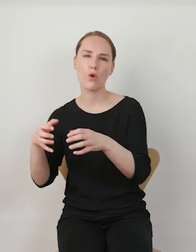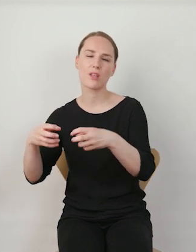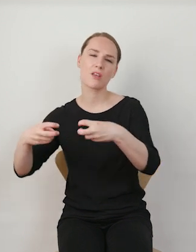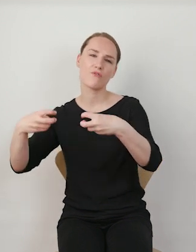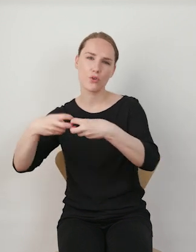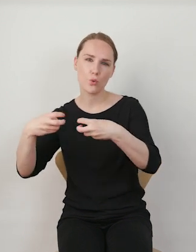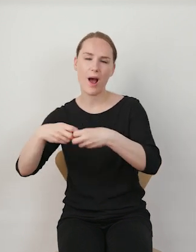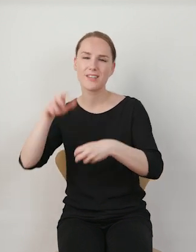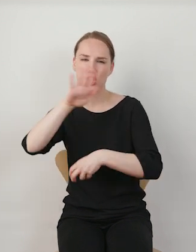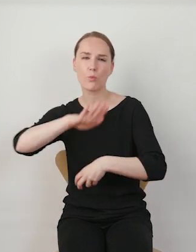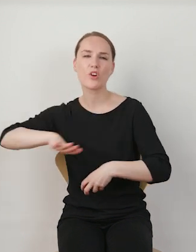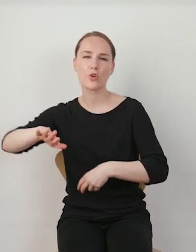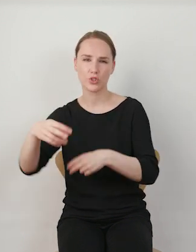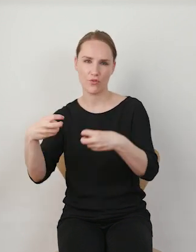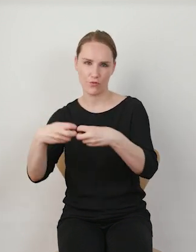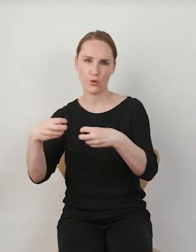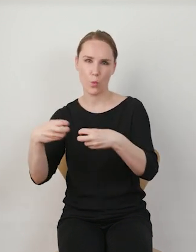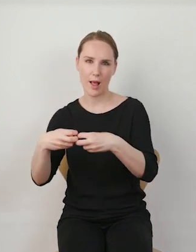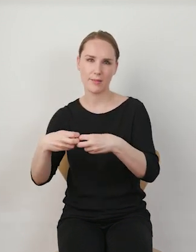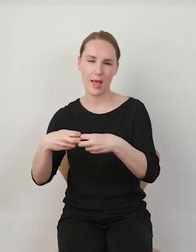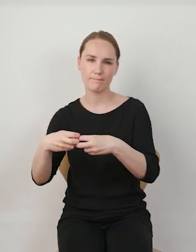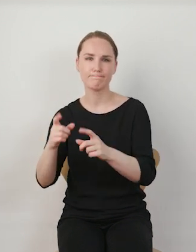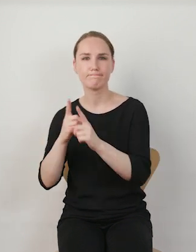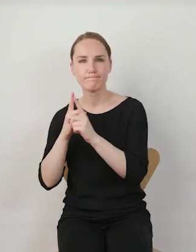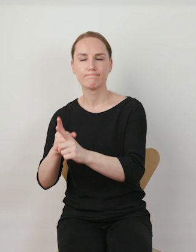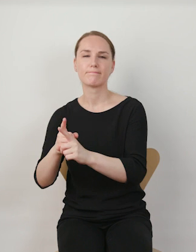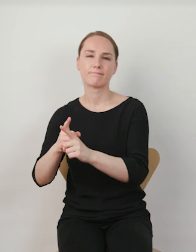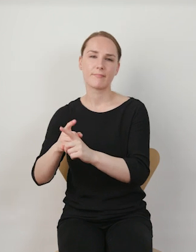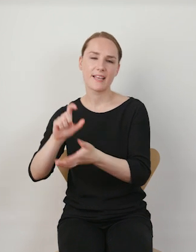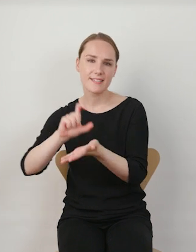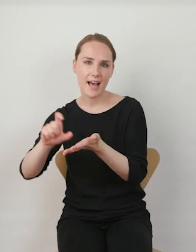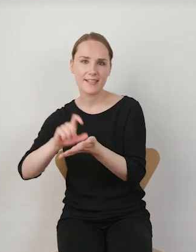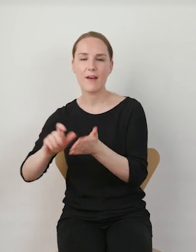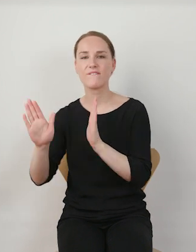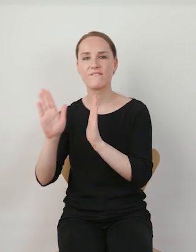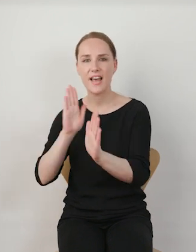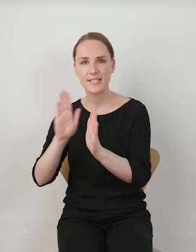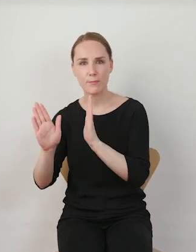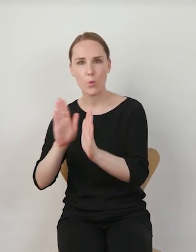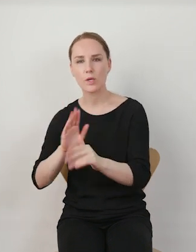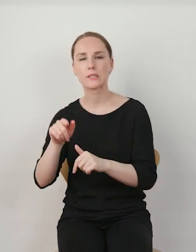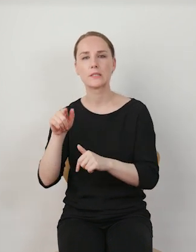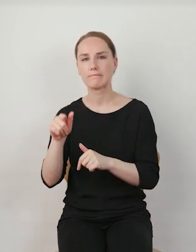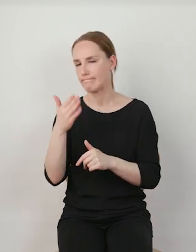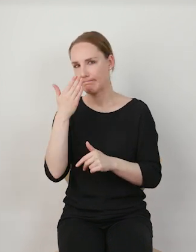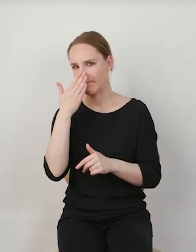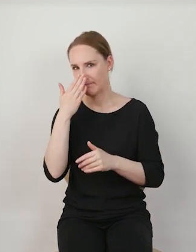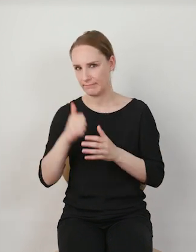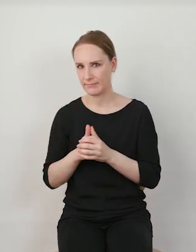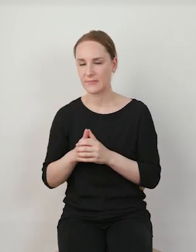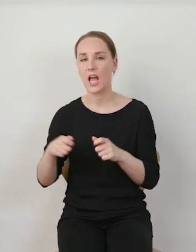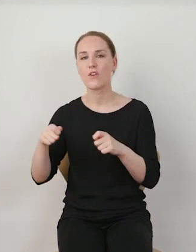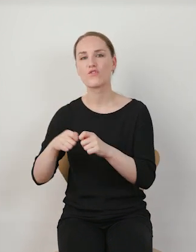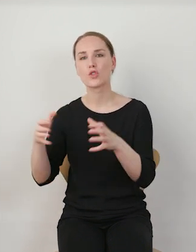społecznościach wirtualnych w kontekście serwisów takich jak Instagram albo Facebook, najczęściej mieliśmy na myśli